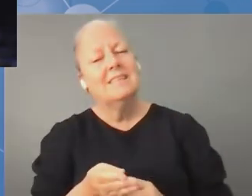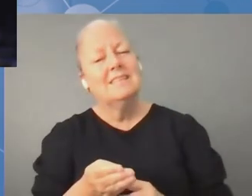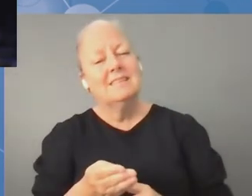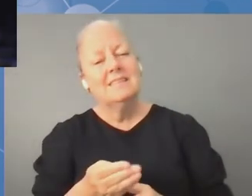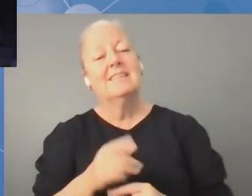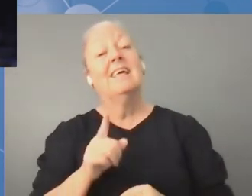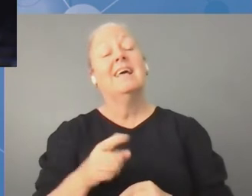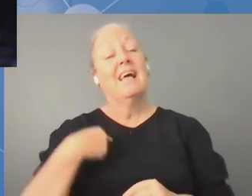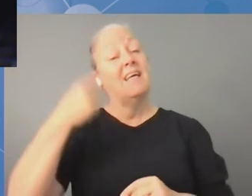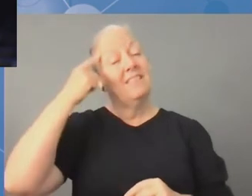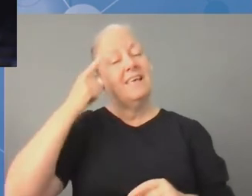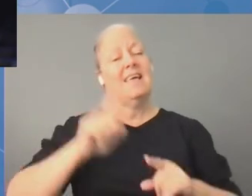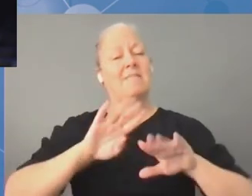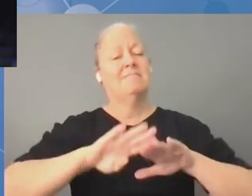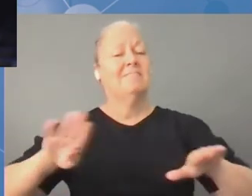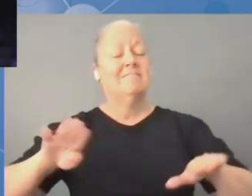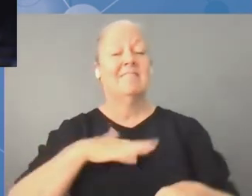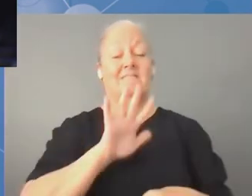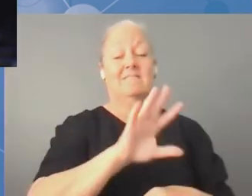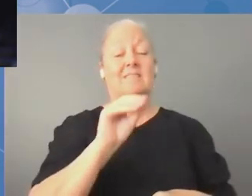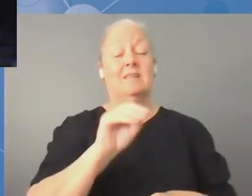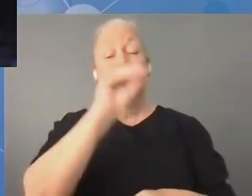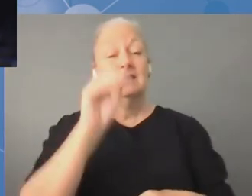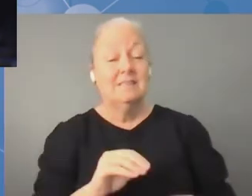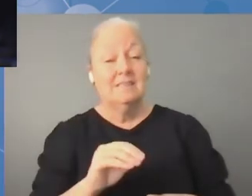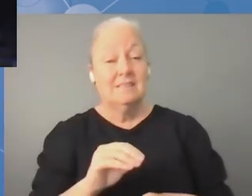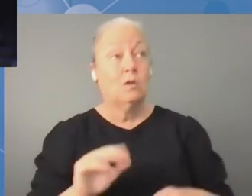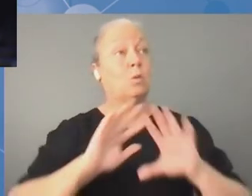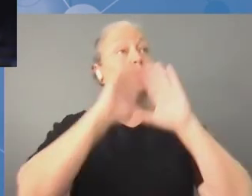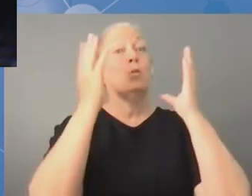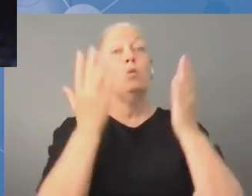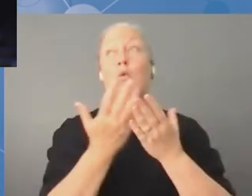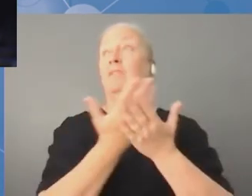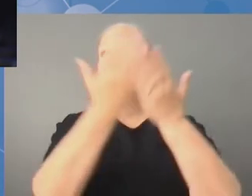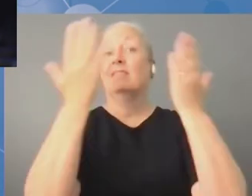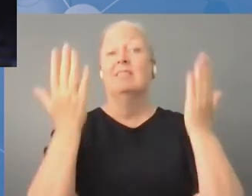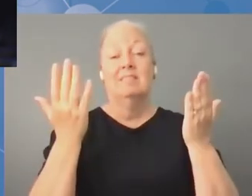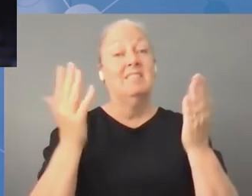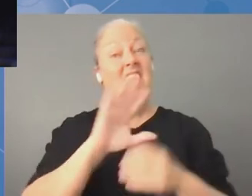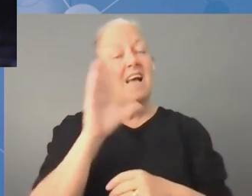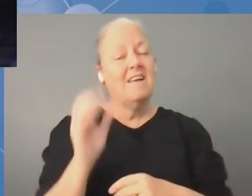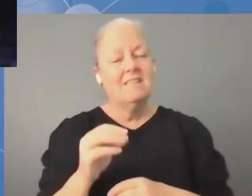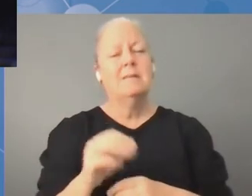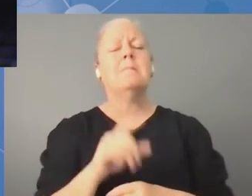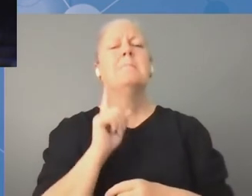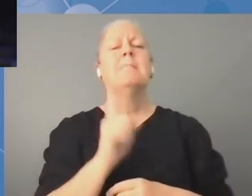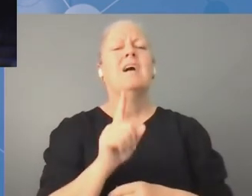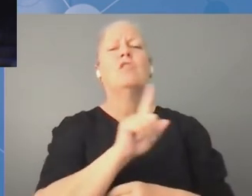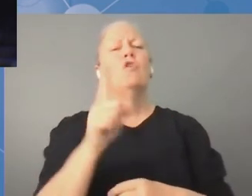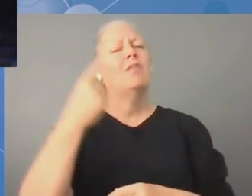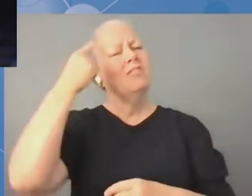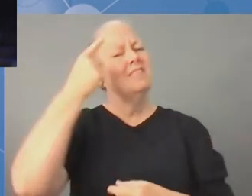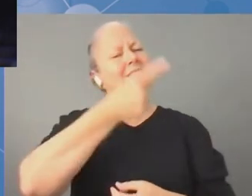pokazała, że ta cyfrowa przepaść dotyka szczególnie młodych ludzi. Młodzi ludzie, przepraszam, stanowią prawie